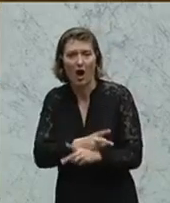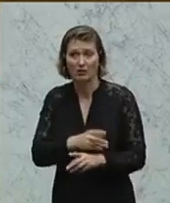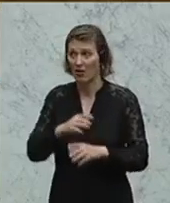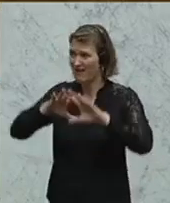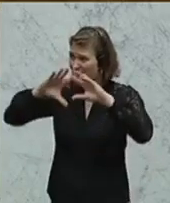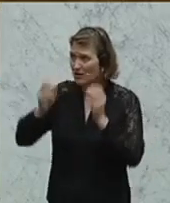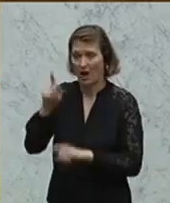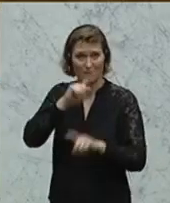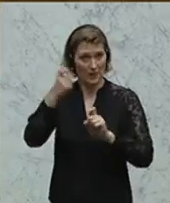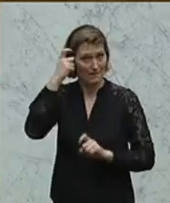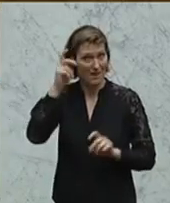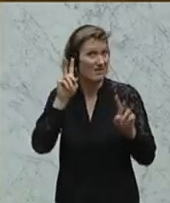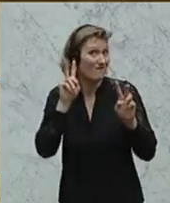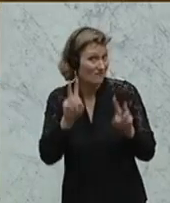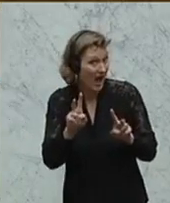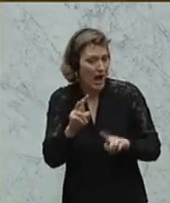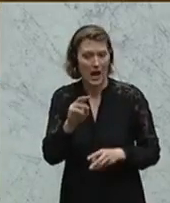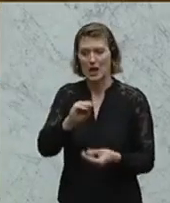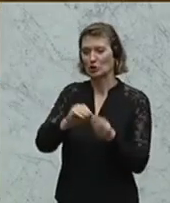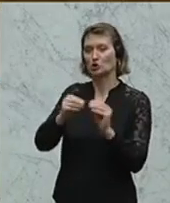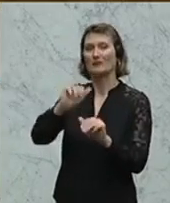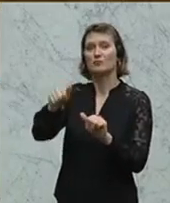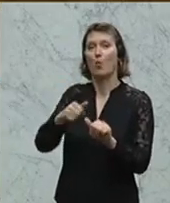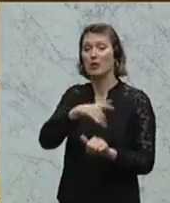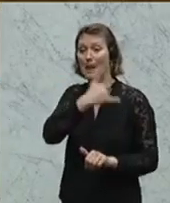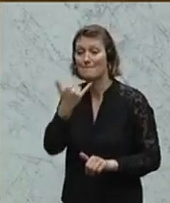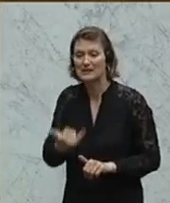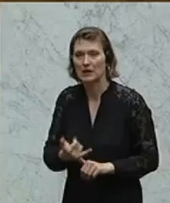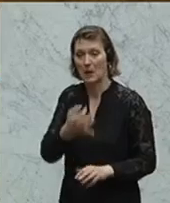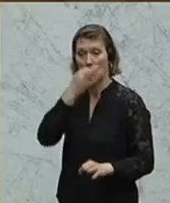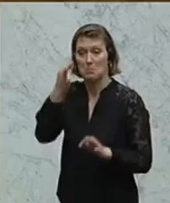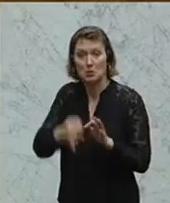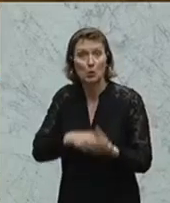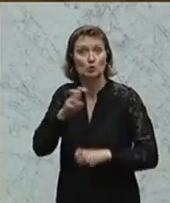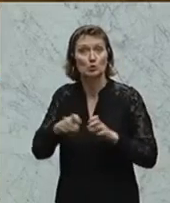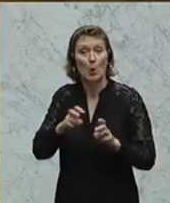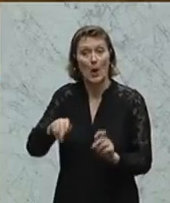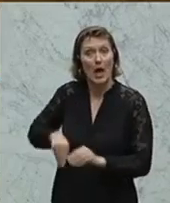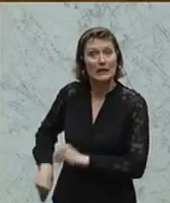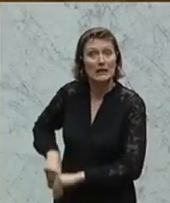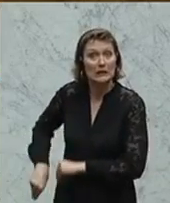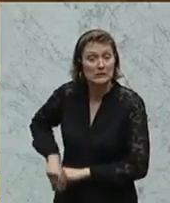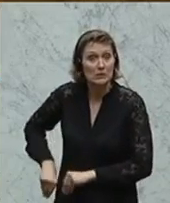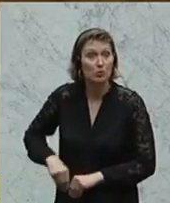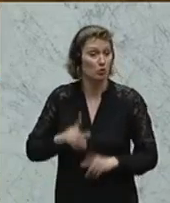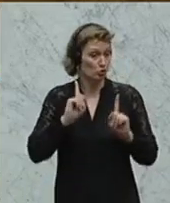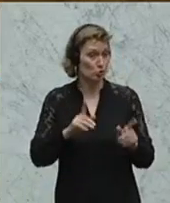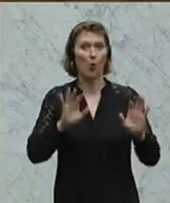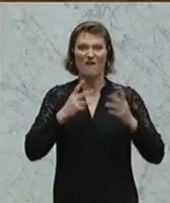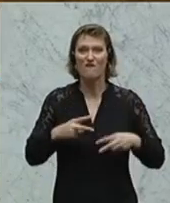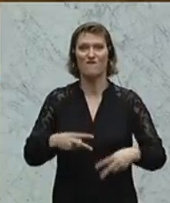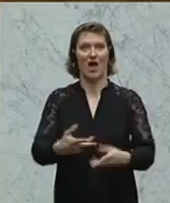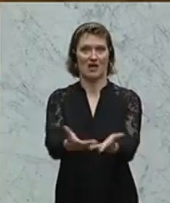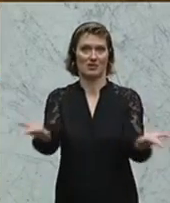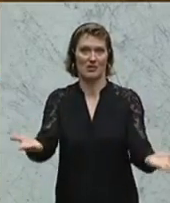dem geht es in Wirklichkeit darum, dass ein Geschäftsmodell, das auf Betrug und Steuerhinterziehung aufgebaut wird, salonfähig